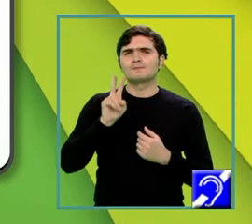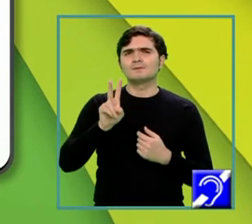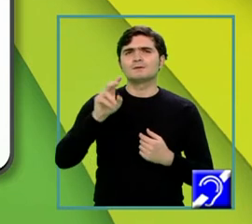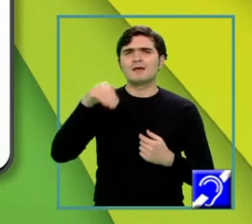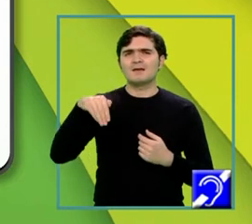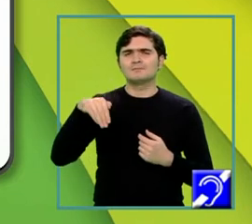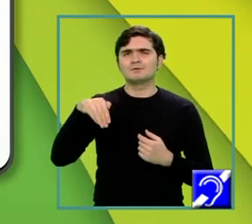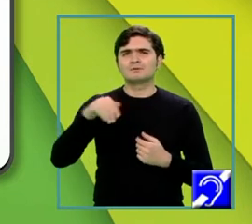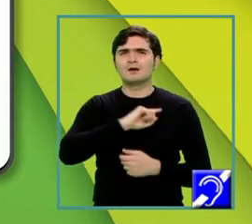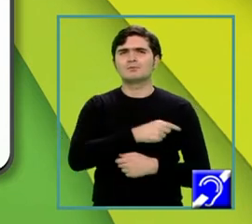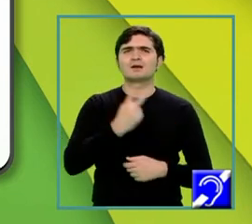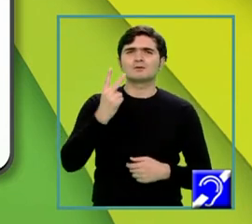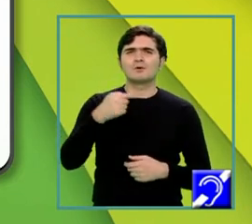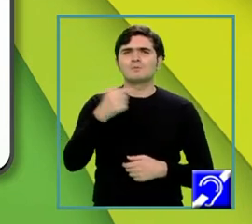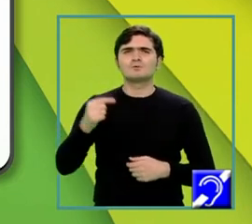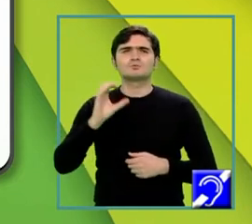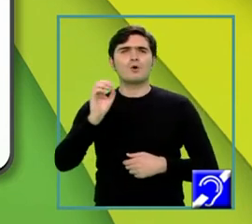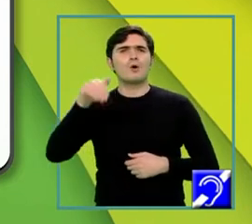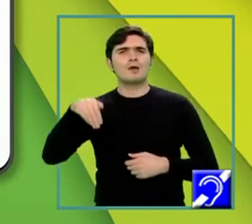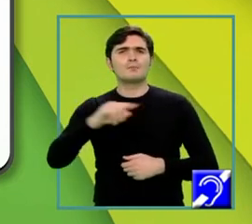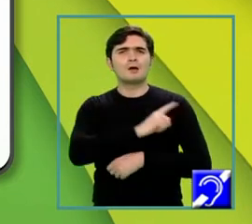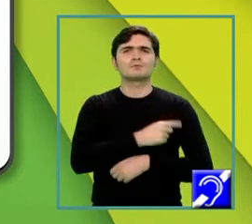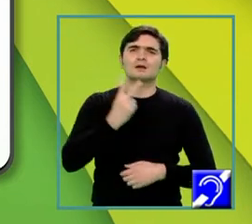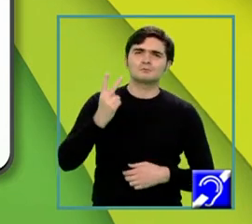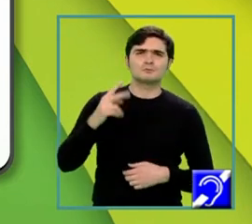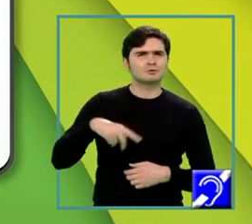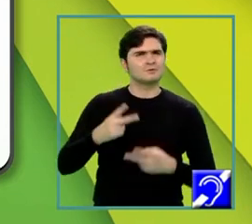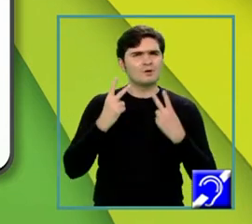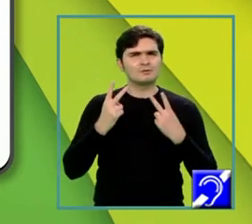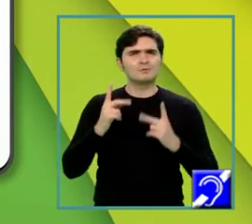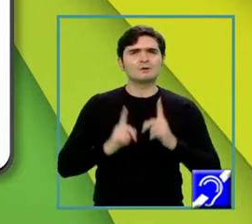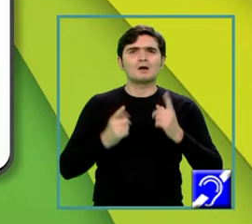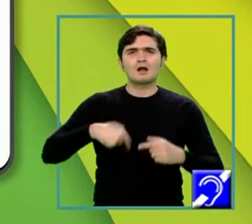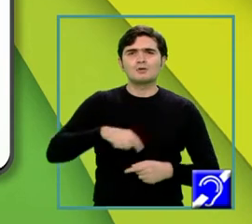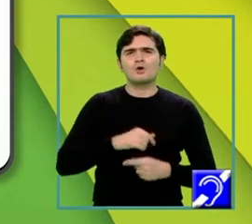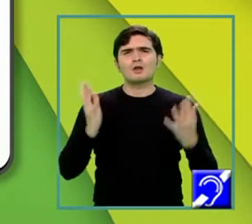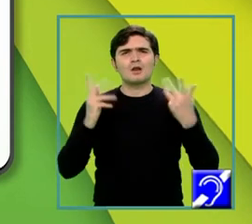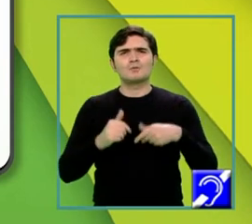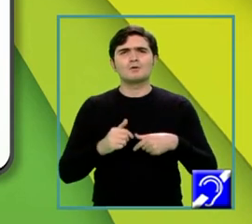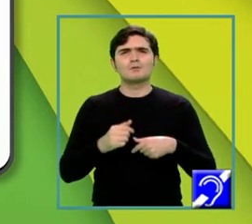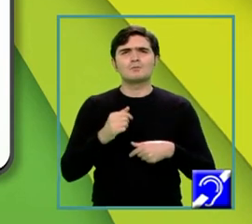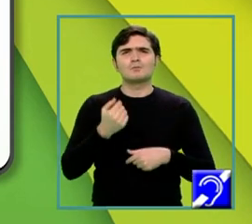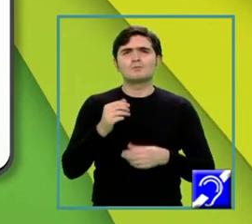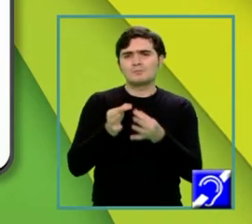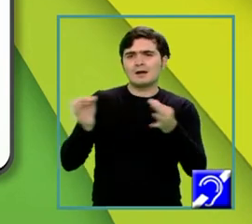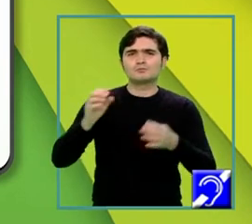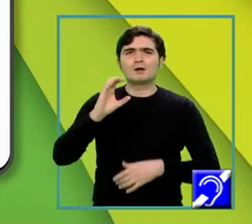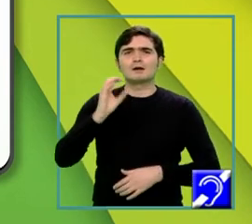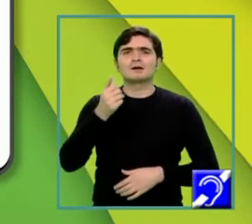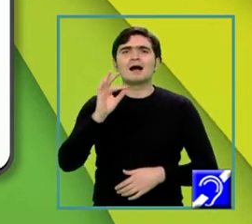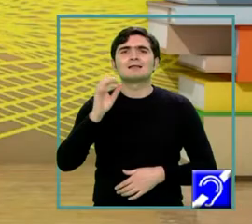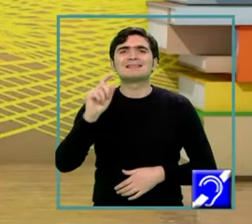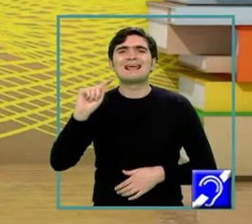VM la puterea a doua minus OM la puterea a doua. Aici foarte important atunci când avem de calculat o catetă, deci trebuie să facem